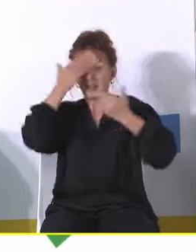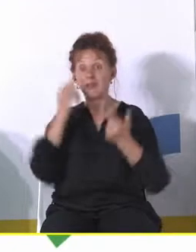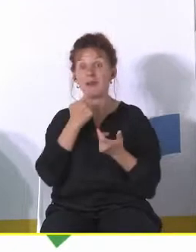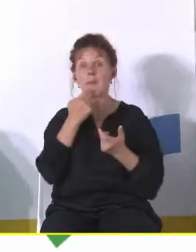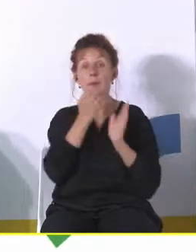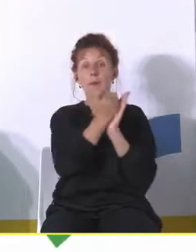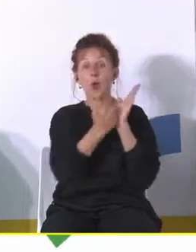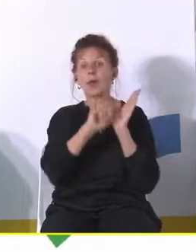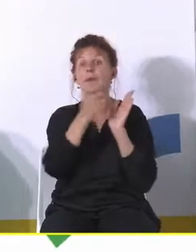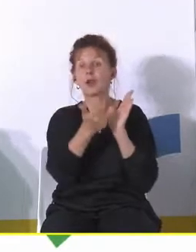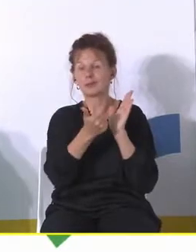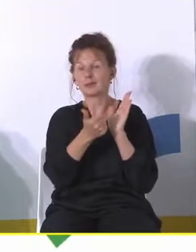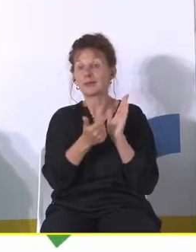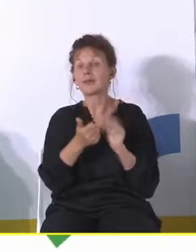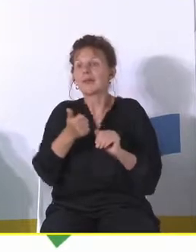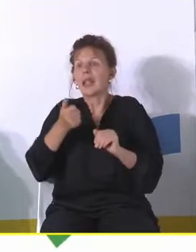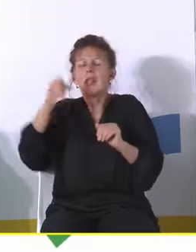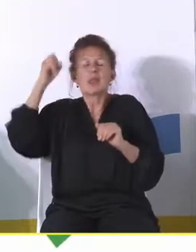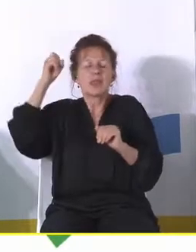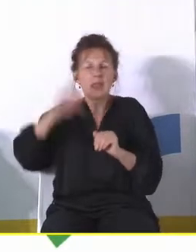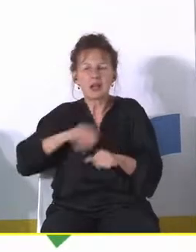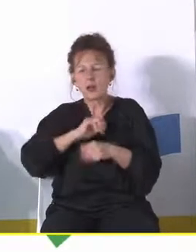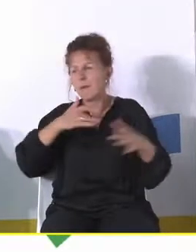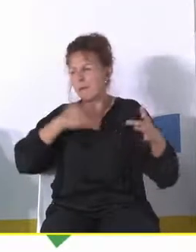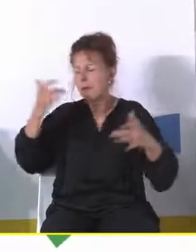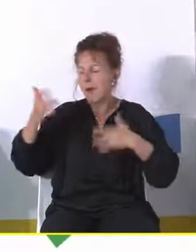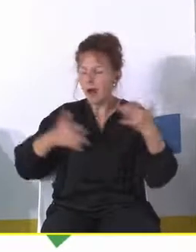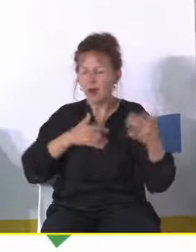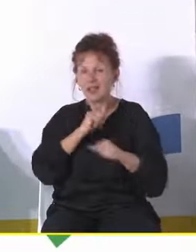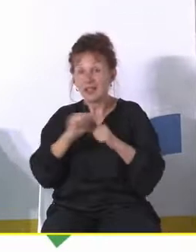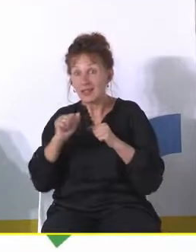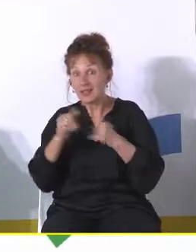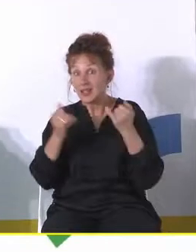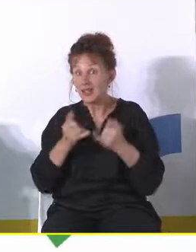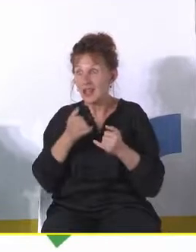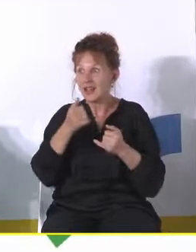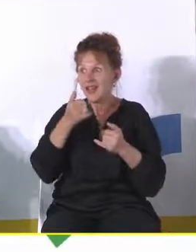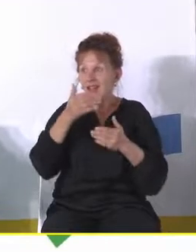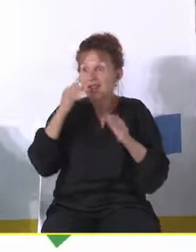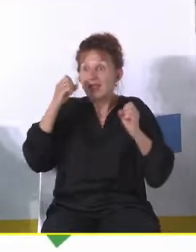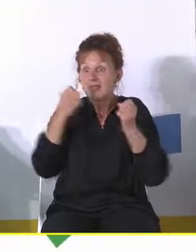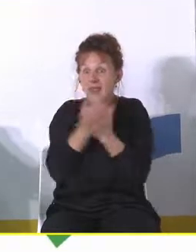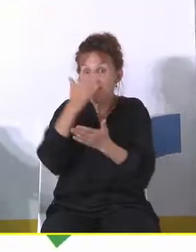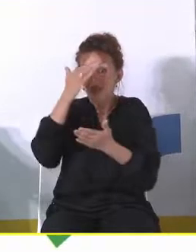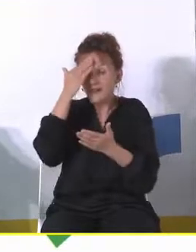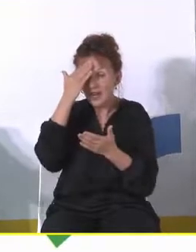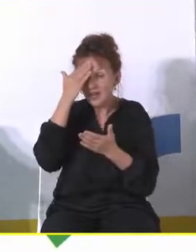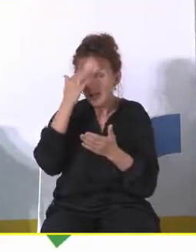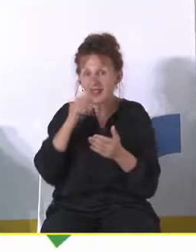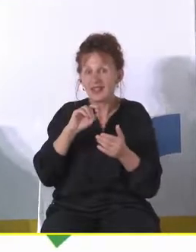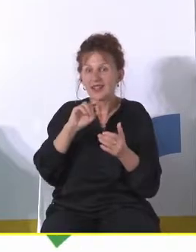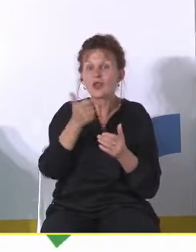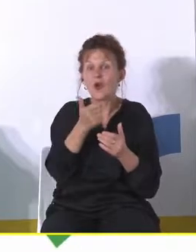momentów dla takiego burmistrza to się dowiedzieć, jak niespójne działania prowadzi. Z jednej strony dba